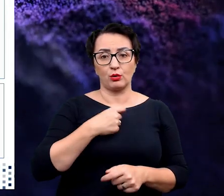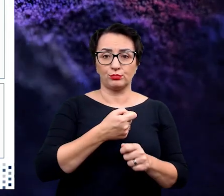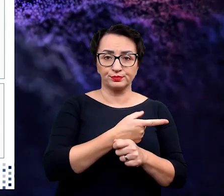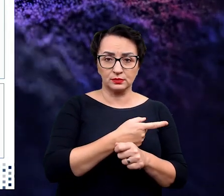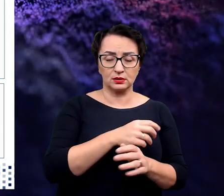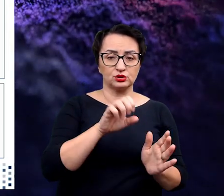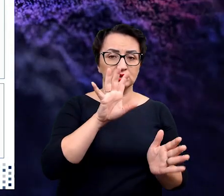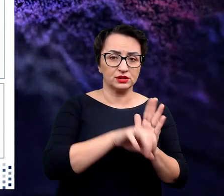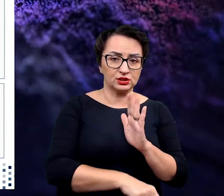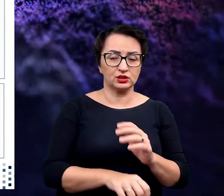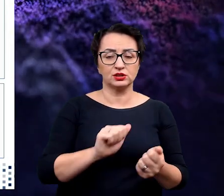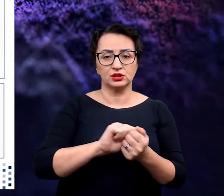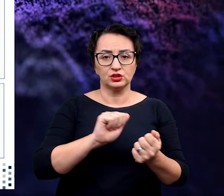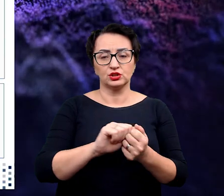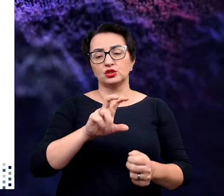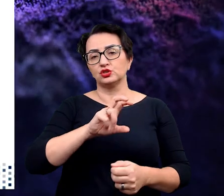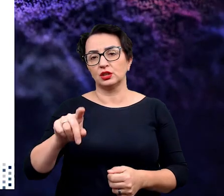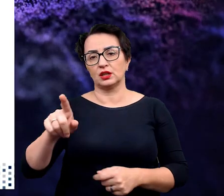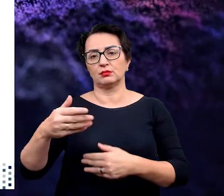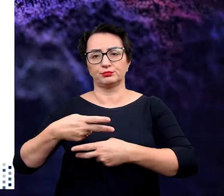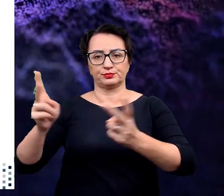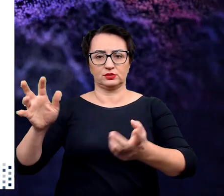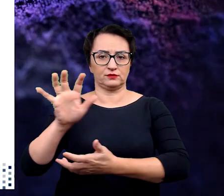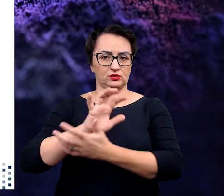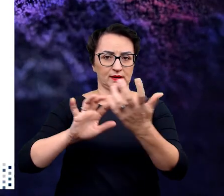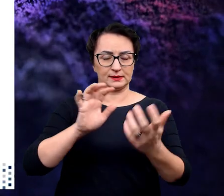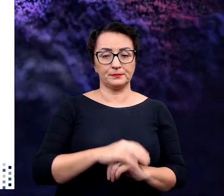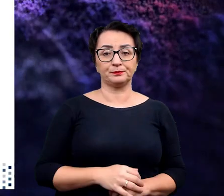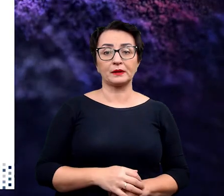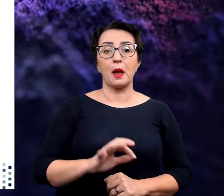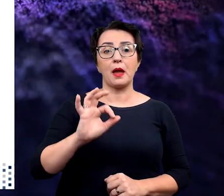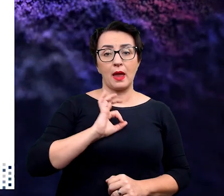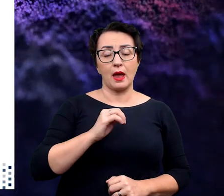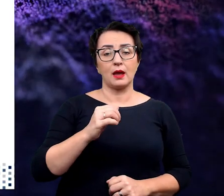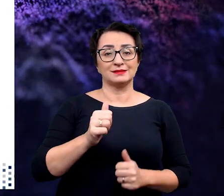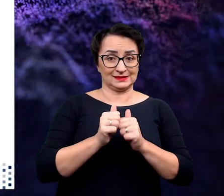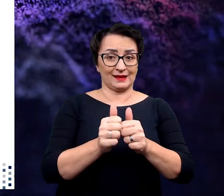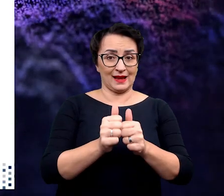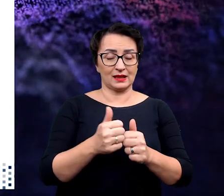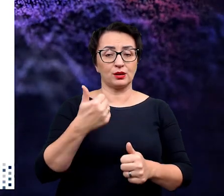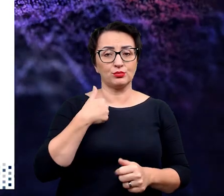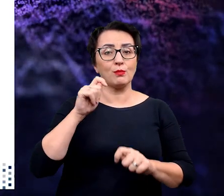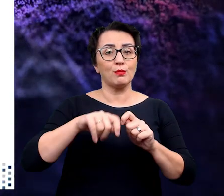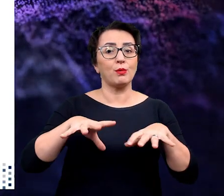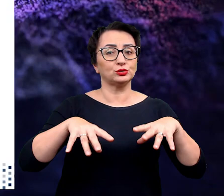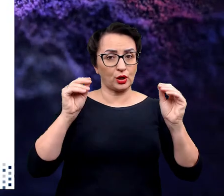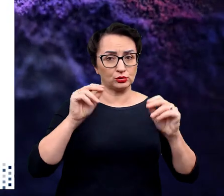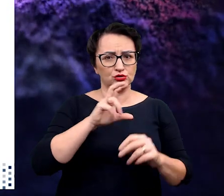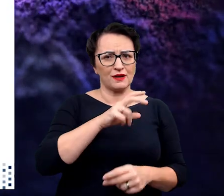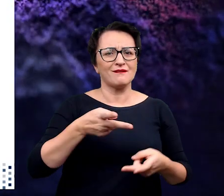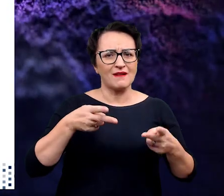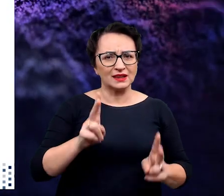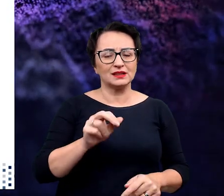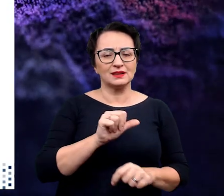decydowania, czy białko ulegnie degradacji, czy wypuszczeniu dalej w świat. I teraz moim zdaniem na samym początku było sprawdzenie, czy rzeczywiście